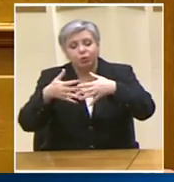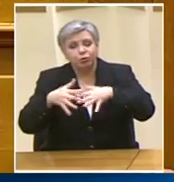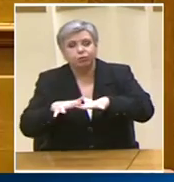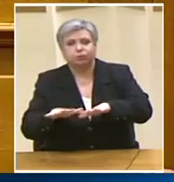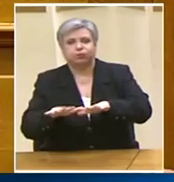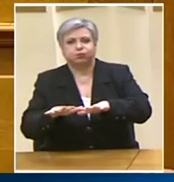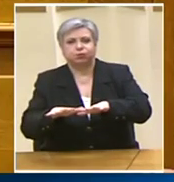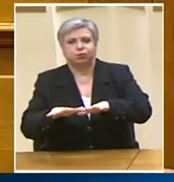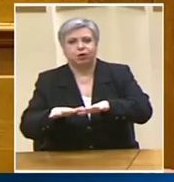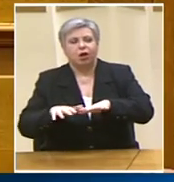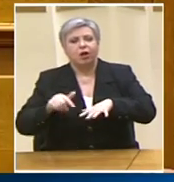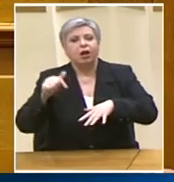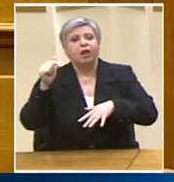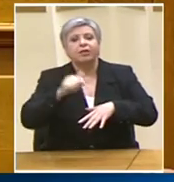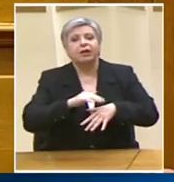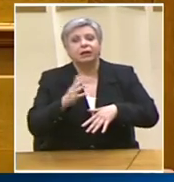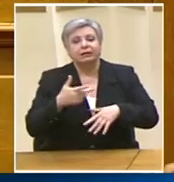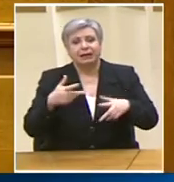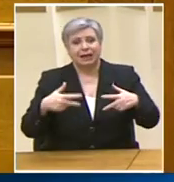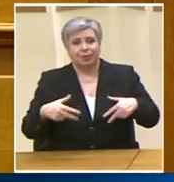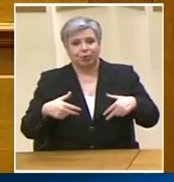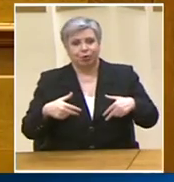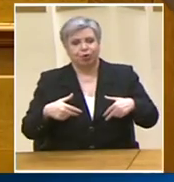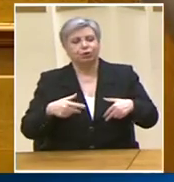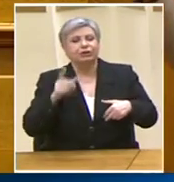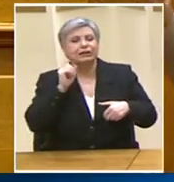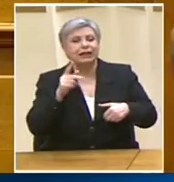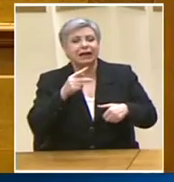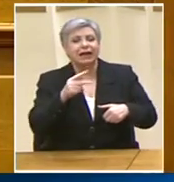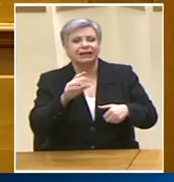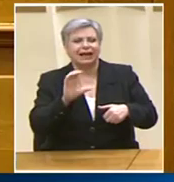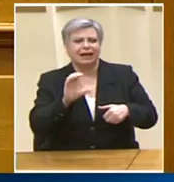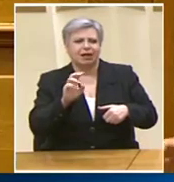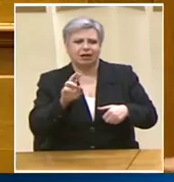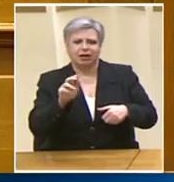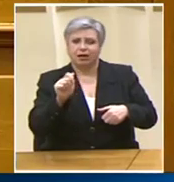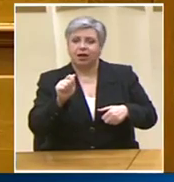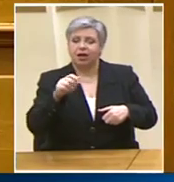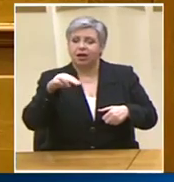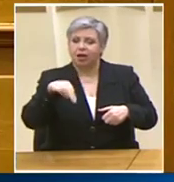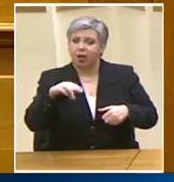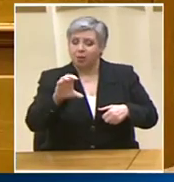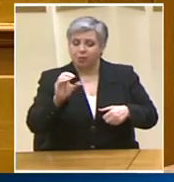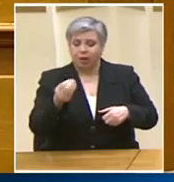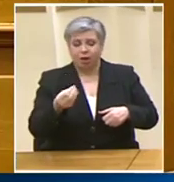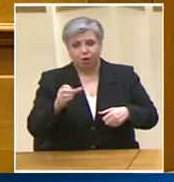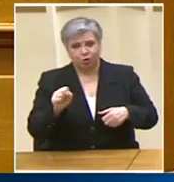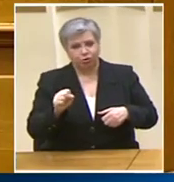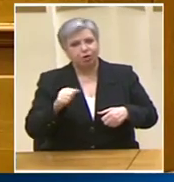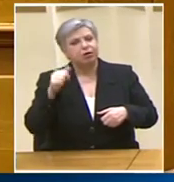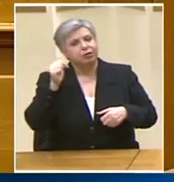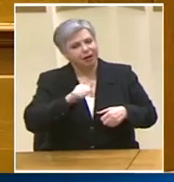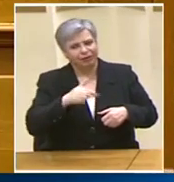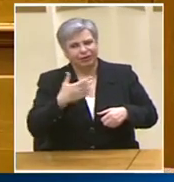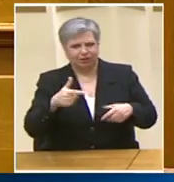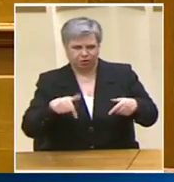Δημοκρατίας κ. Κεραμέως σήκωνε μεγάλα θύελα αντιδράσεις από πλευρά σας όσα τη συνταγματική και